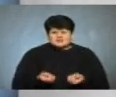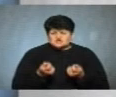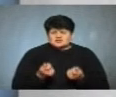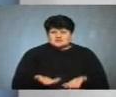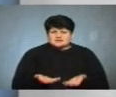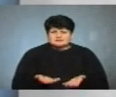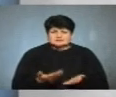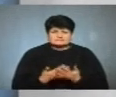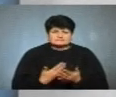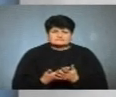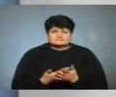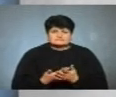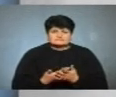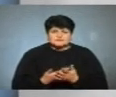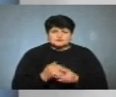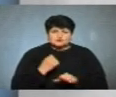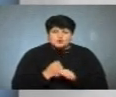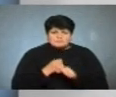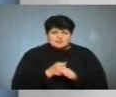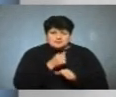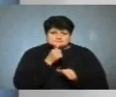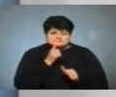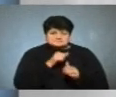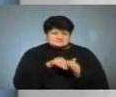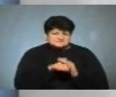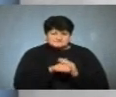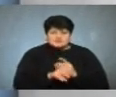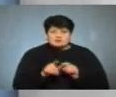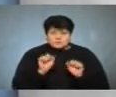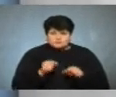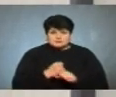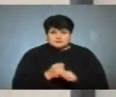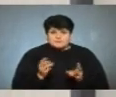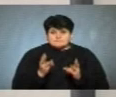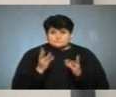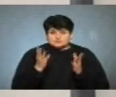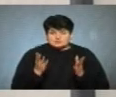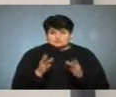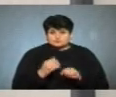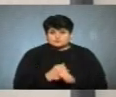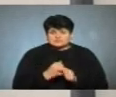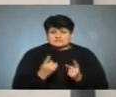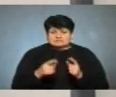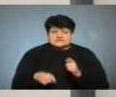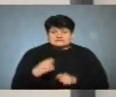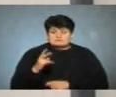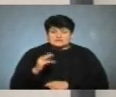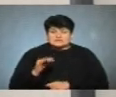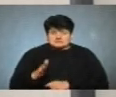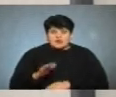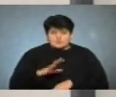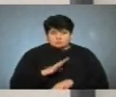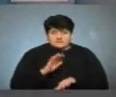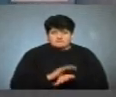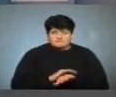відповідно, десь там зроблена підпільно, вона може спричинити пожежу і завдати великих збитків. Фіксувалися